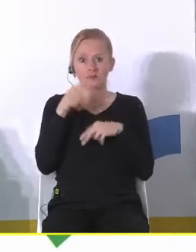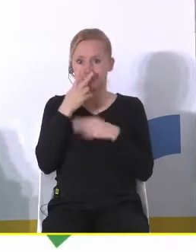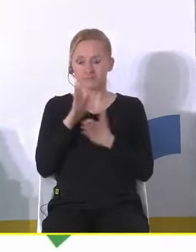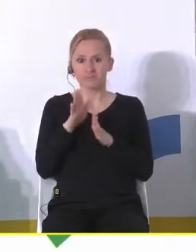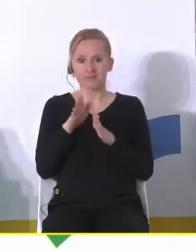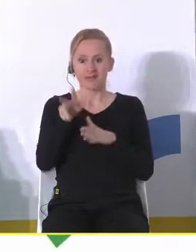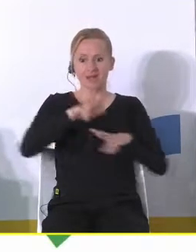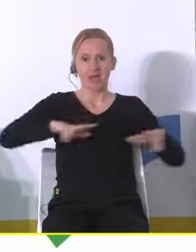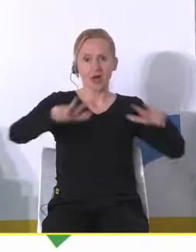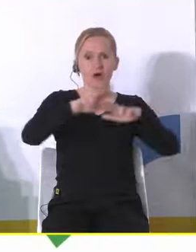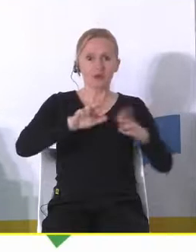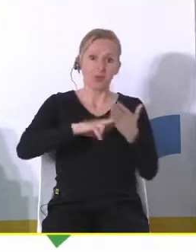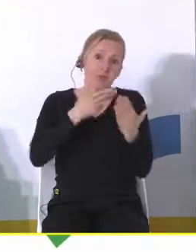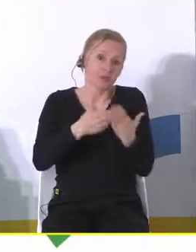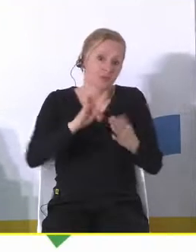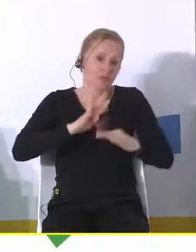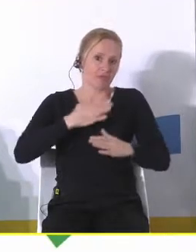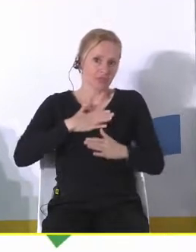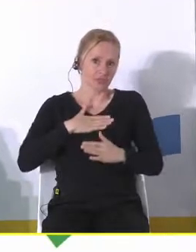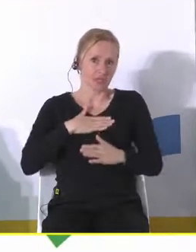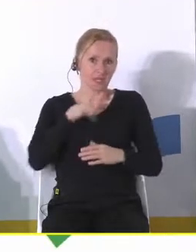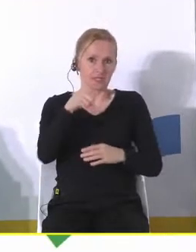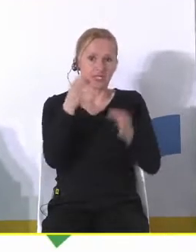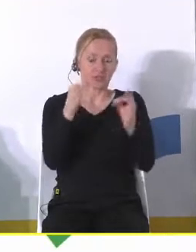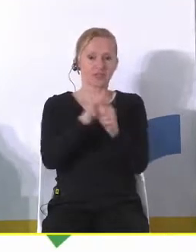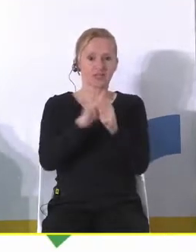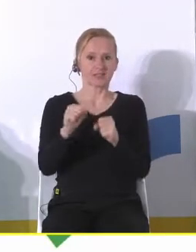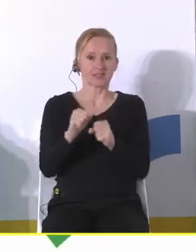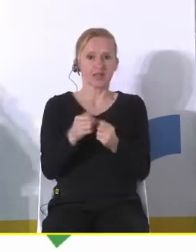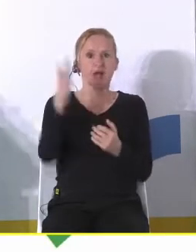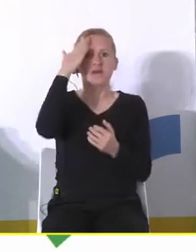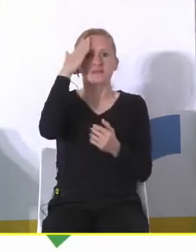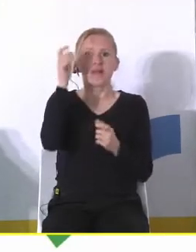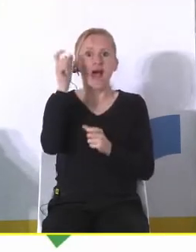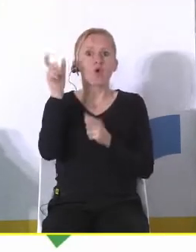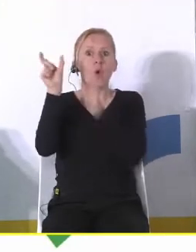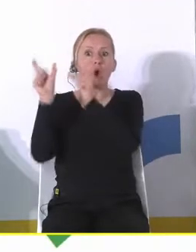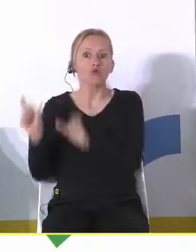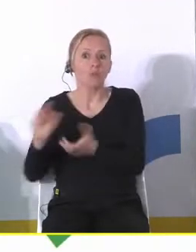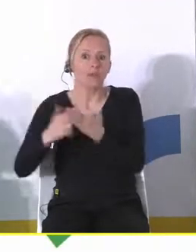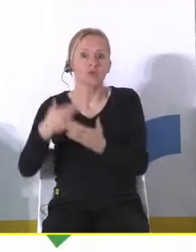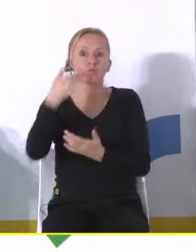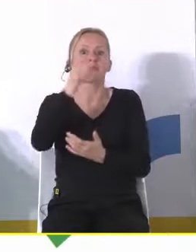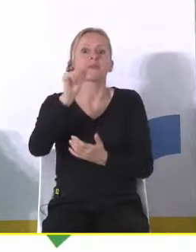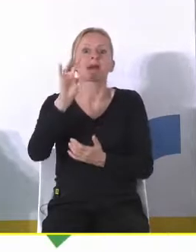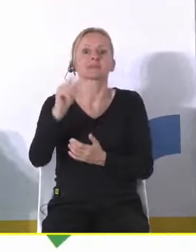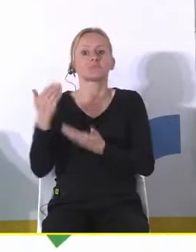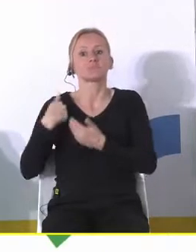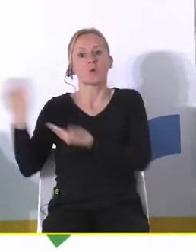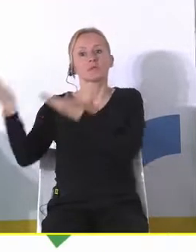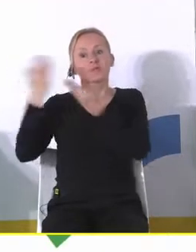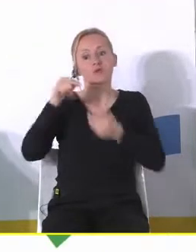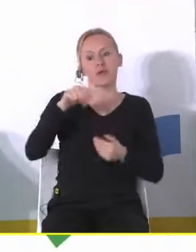tej rodziny czy tych właścicieli jest dzisiaj astrofizykiem gdzieś tam w NASA i nawet go zaprosiliśmy